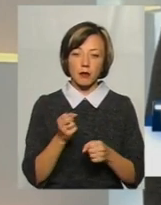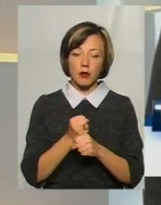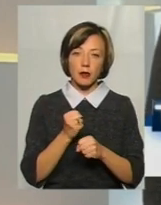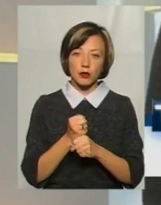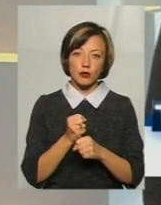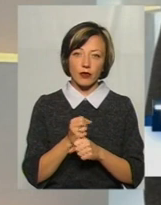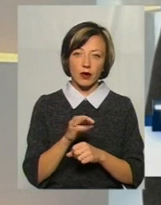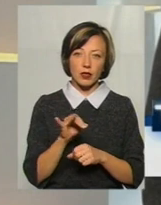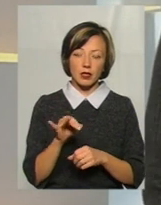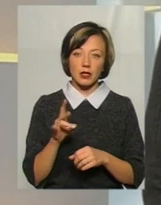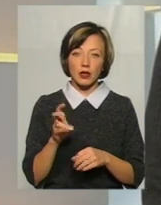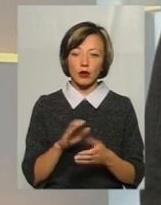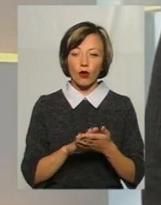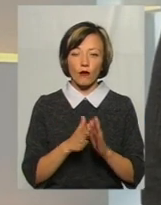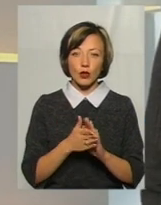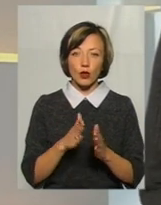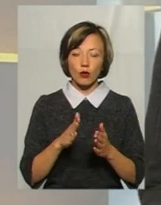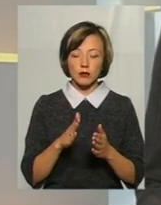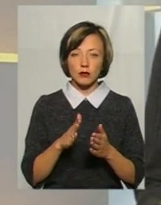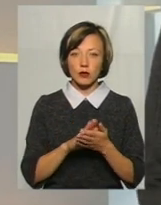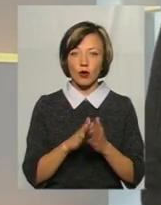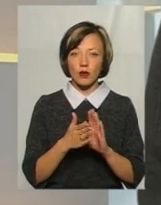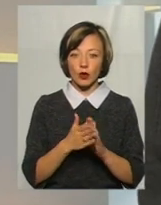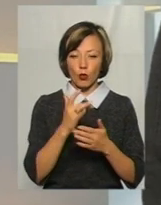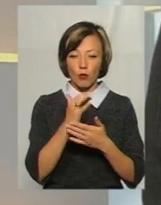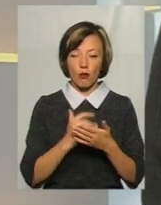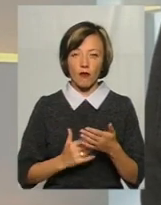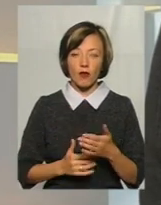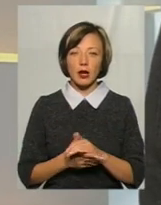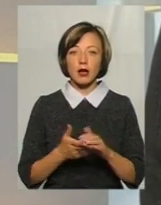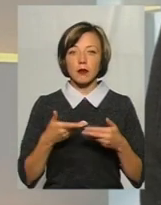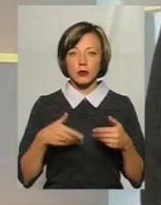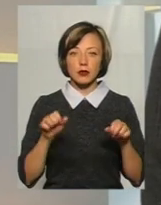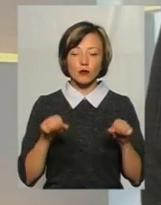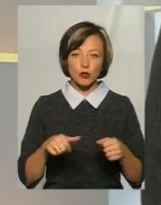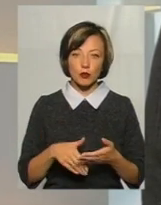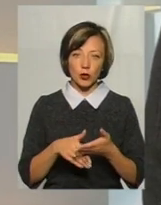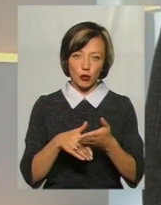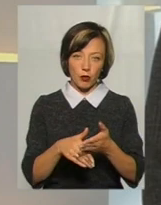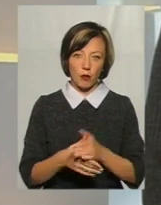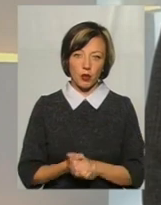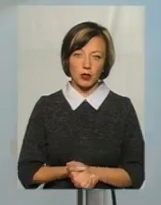треба пропрацювати на договірних умовах, і ми зможемо допомогти.